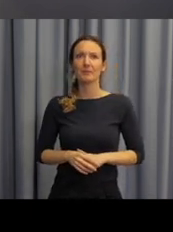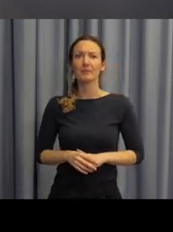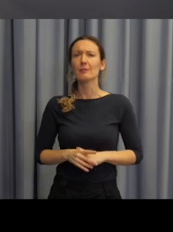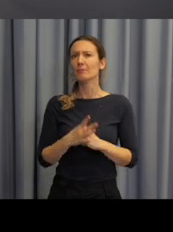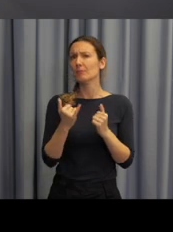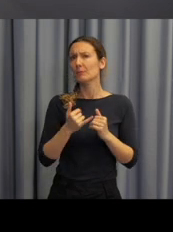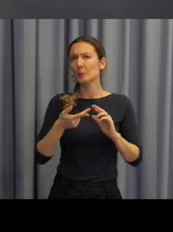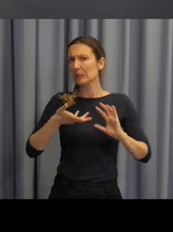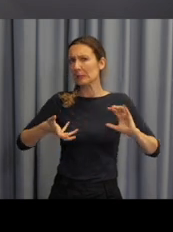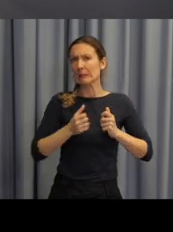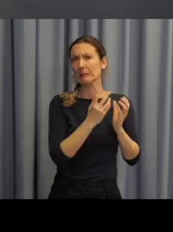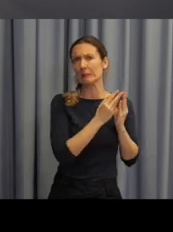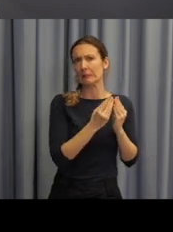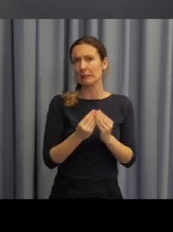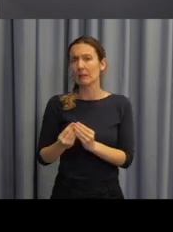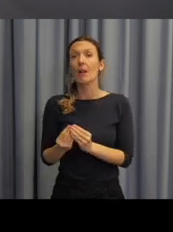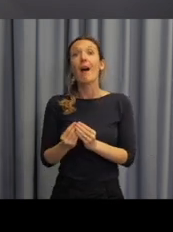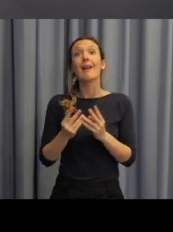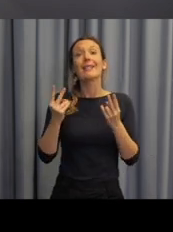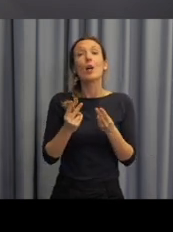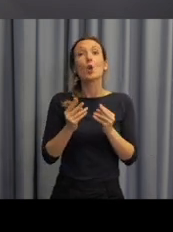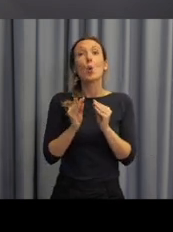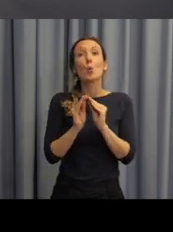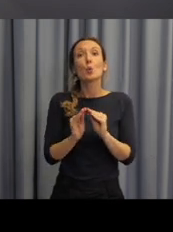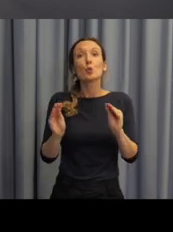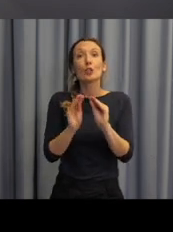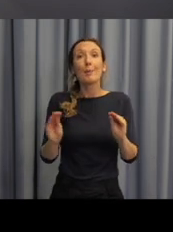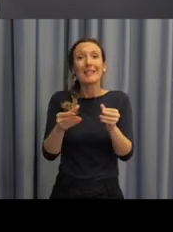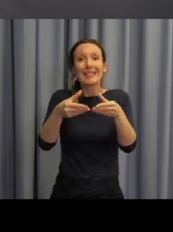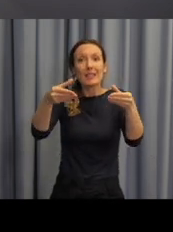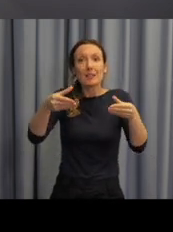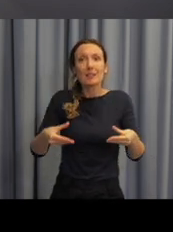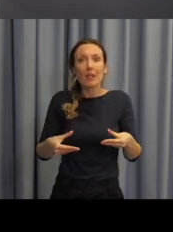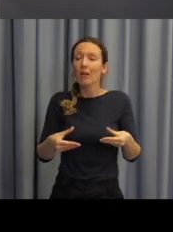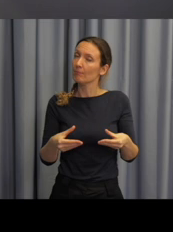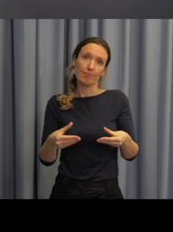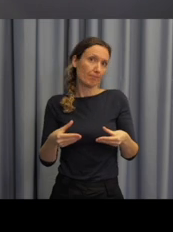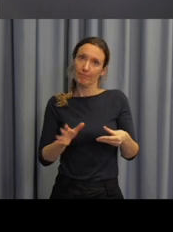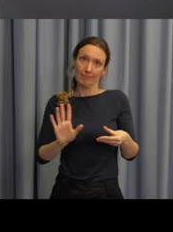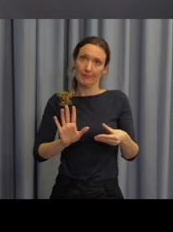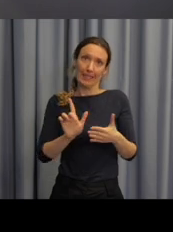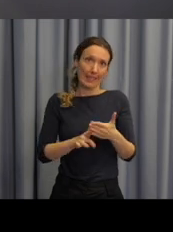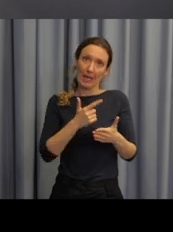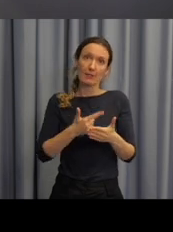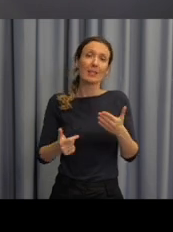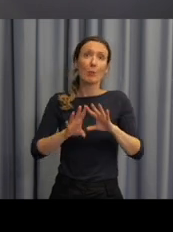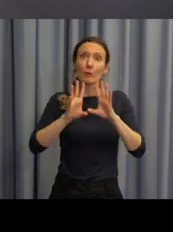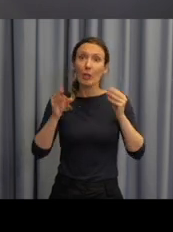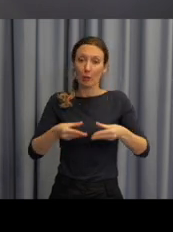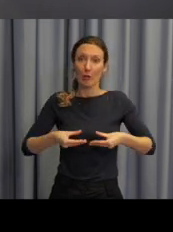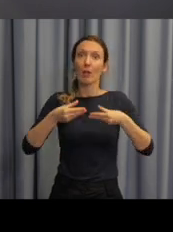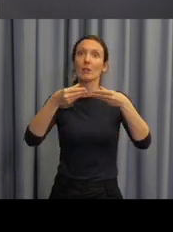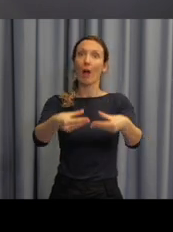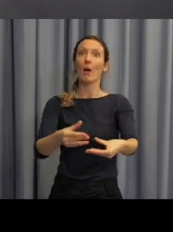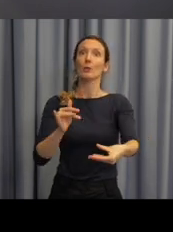tady teď ve stručnosti představila, v žádném případě není učebnice. Není to ani ucelený soubor pracovních listů pro